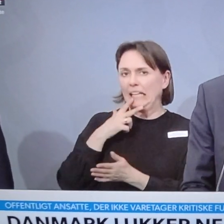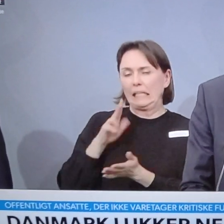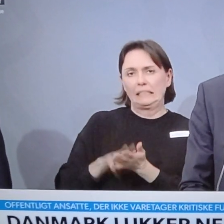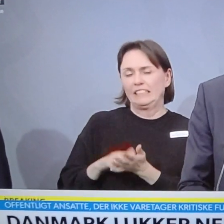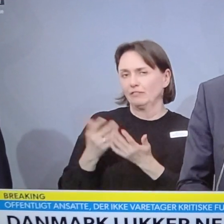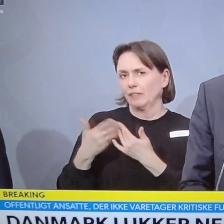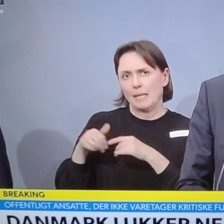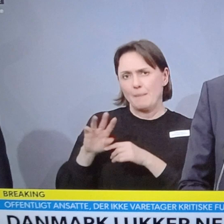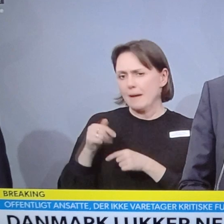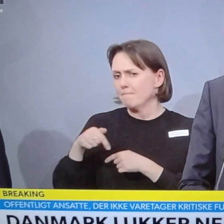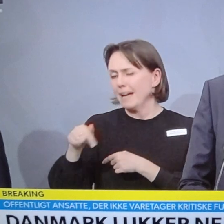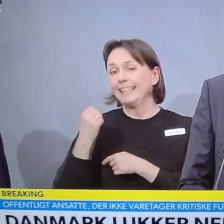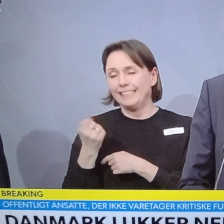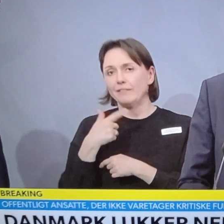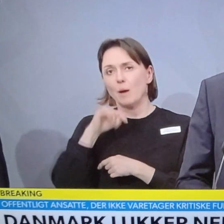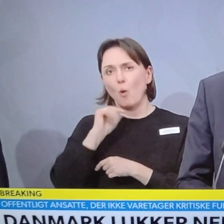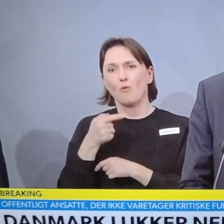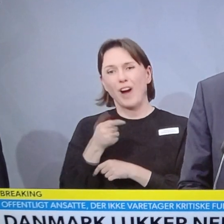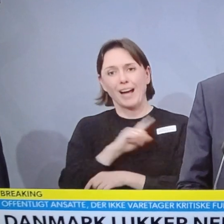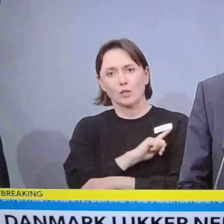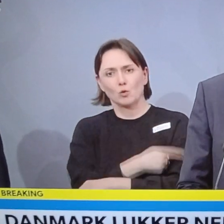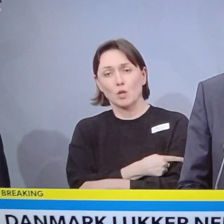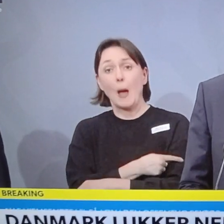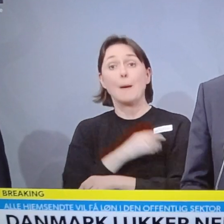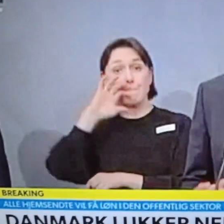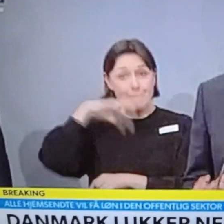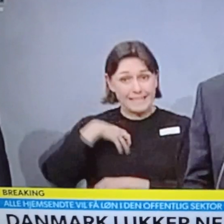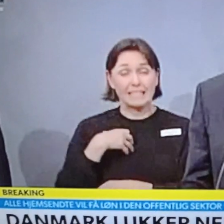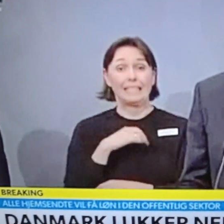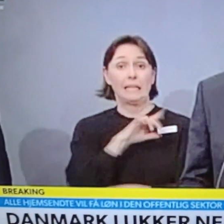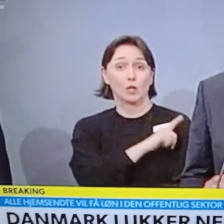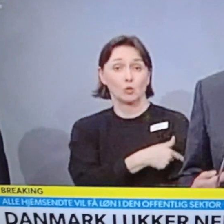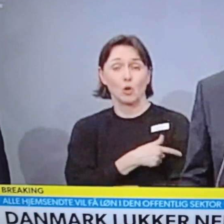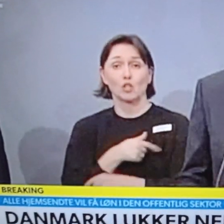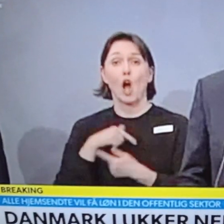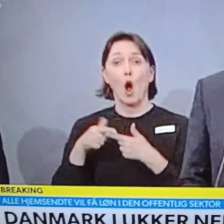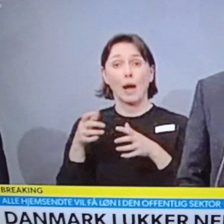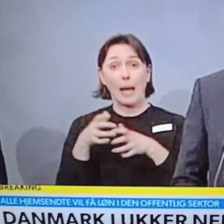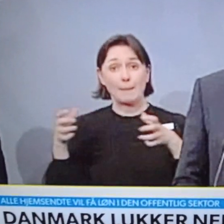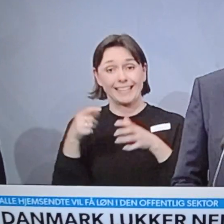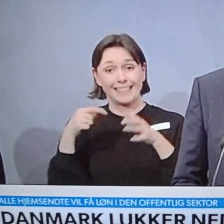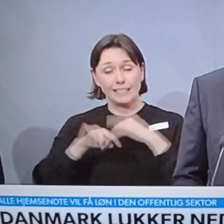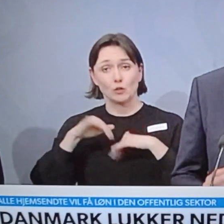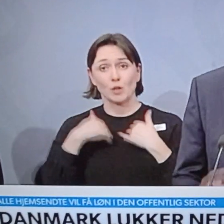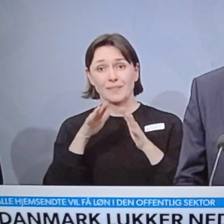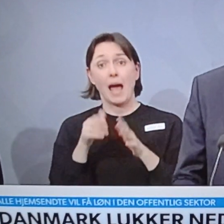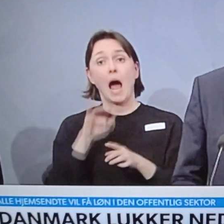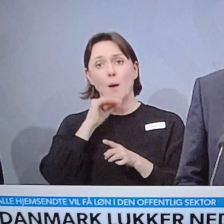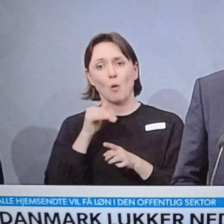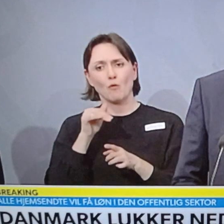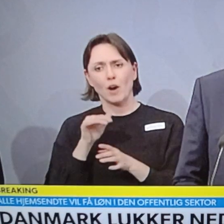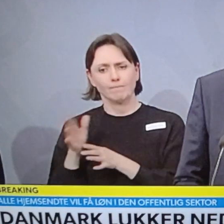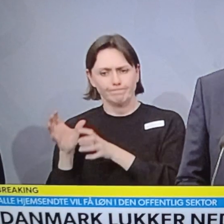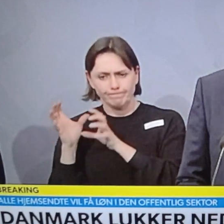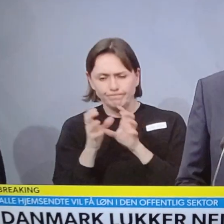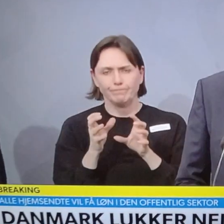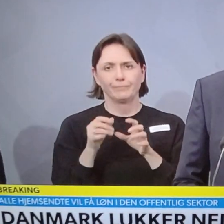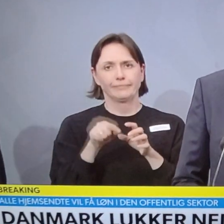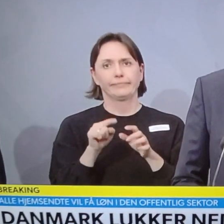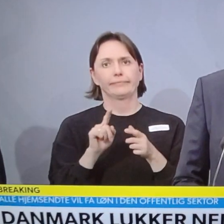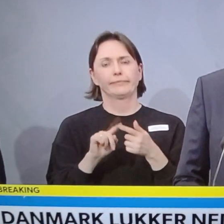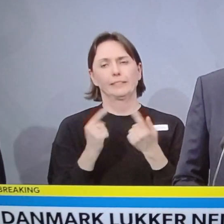fordi vi har brug for ressourcerne, og det er både de menneskelige ressourcer, og det er kapaciteten i sundhedsvæsenet, vi brug for i den her situation.